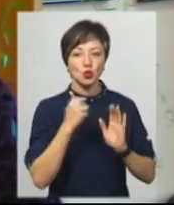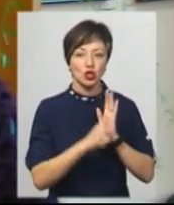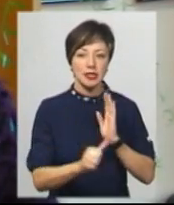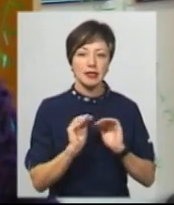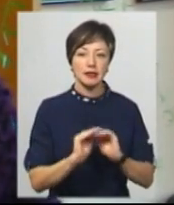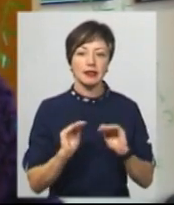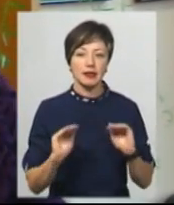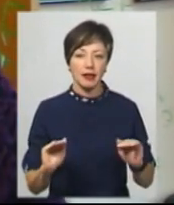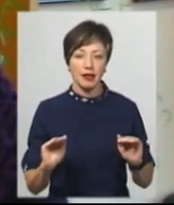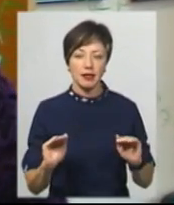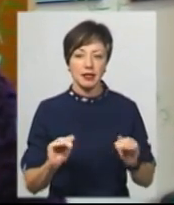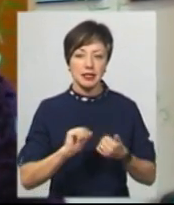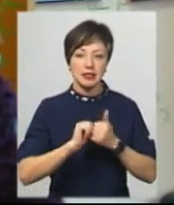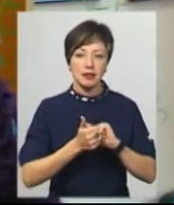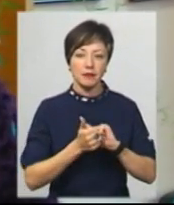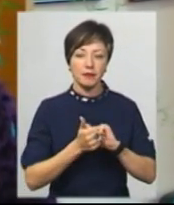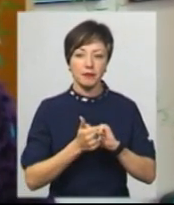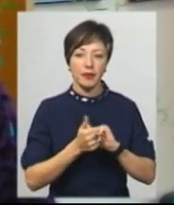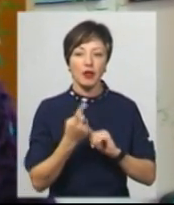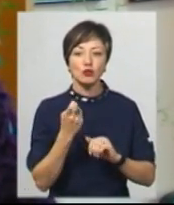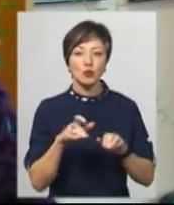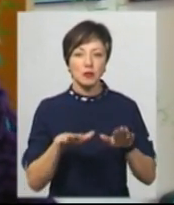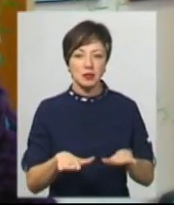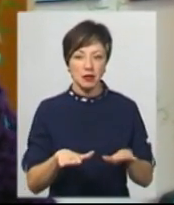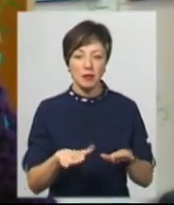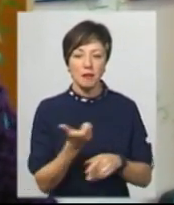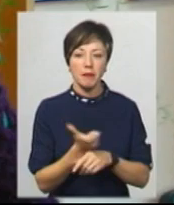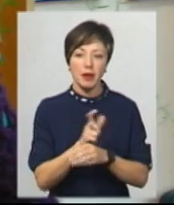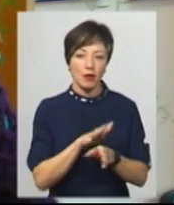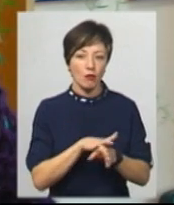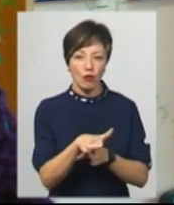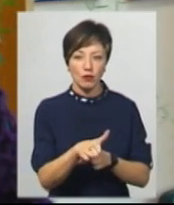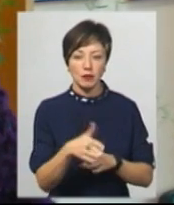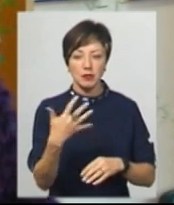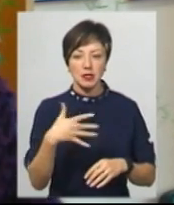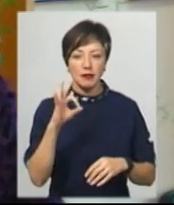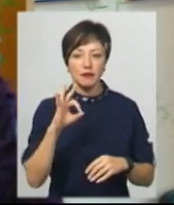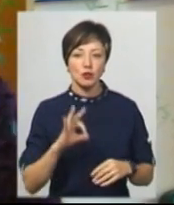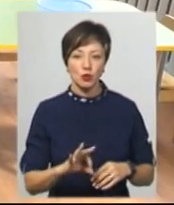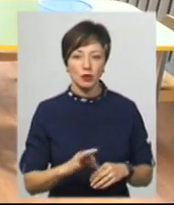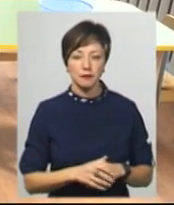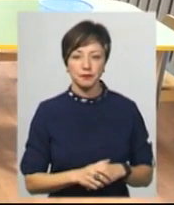дітей на 100 місцях, тобто переповненість більше, ніж на 50%.